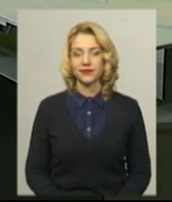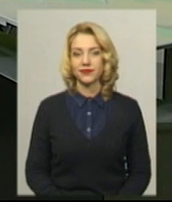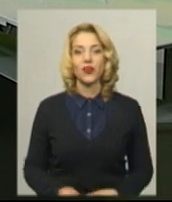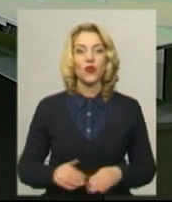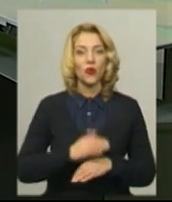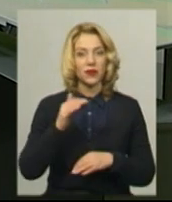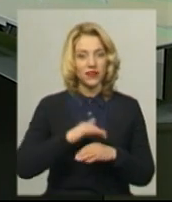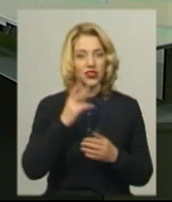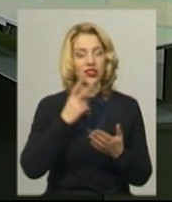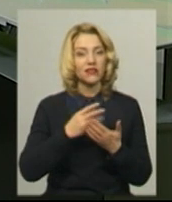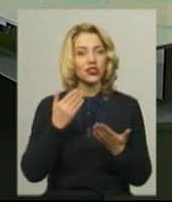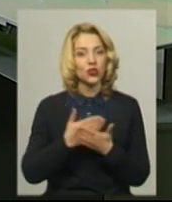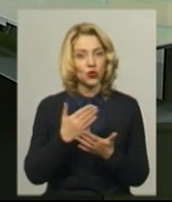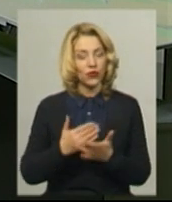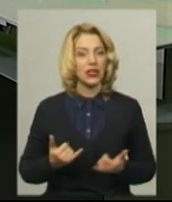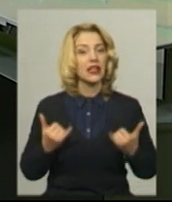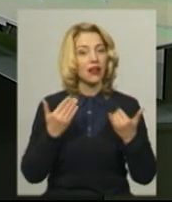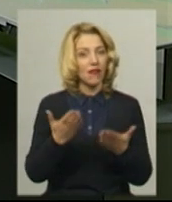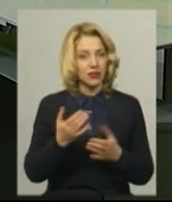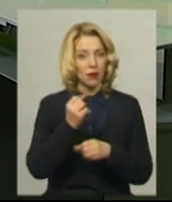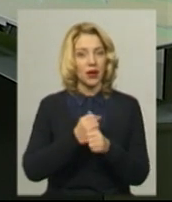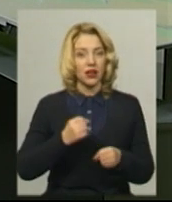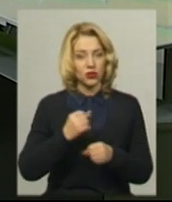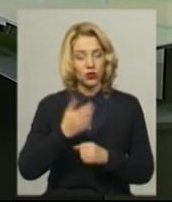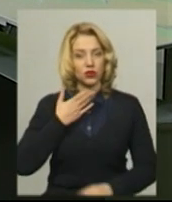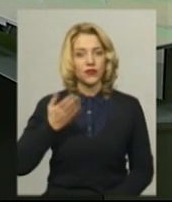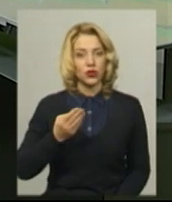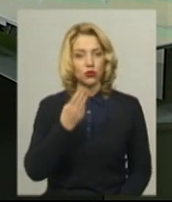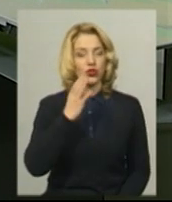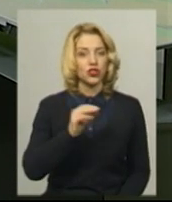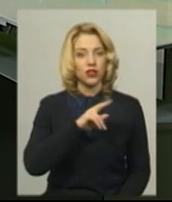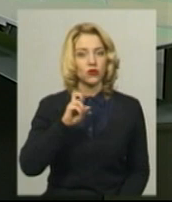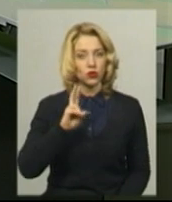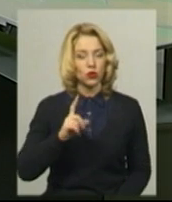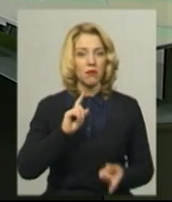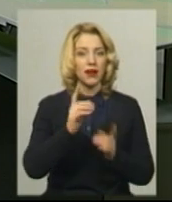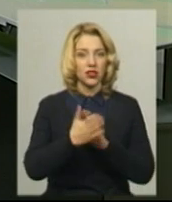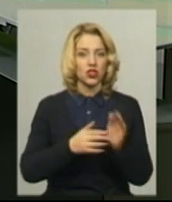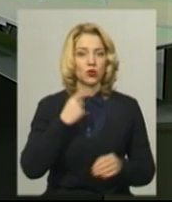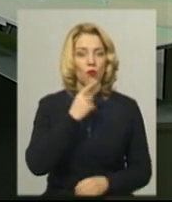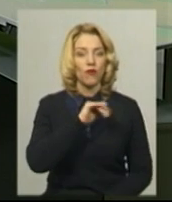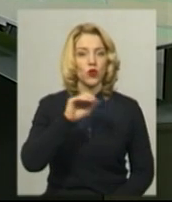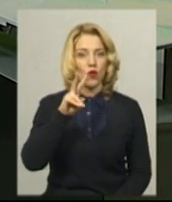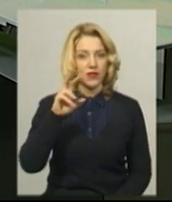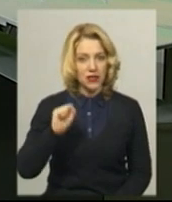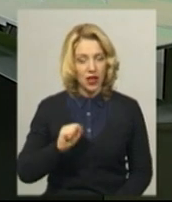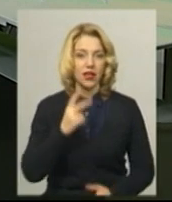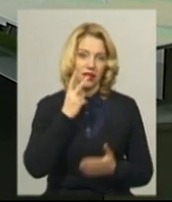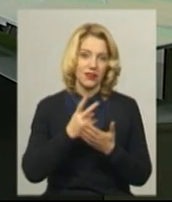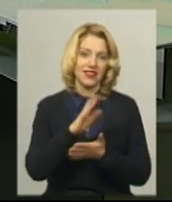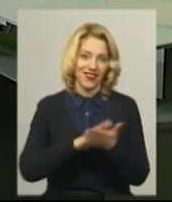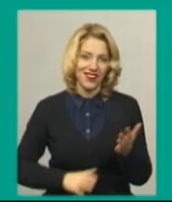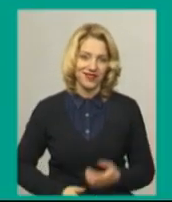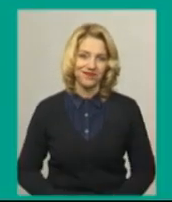Доброго вечора, в ефірі новини. У студії для вас працюють ведуча Катерина Шевчук, на жесту мову перекладає Оксана Фіновська. Далі ви побачите.